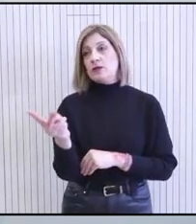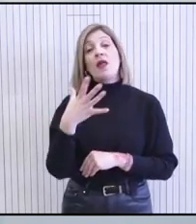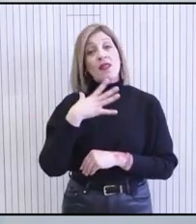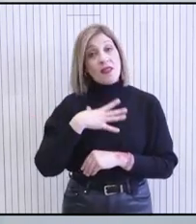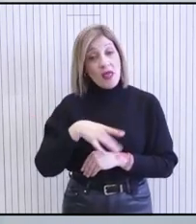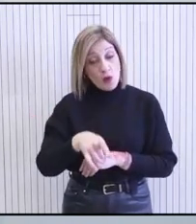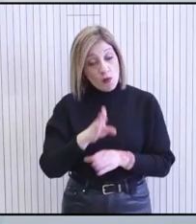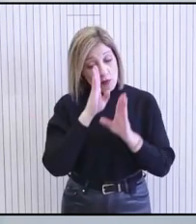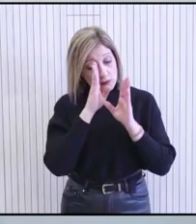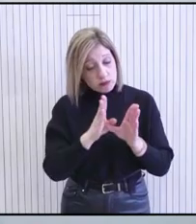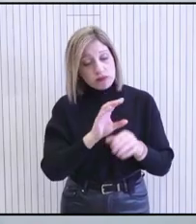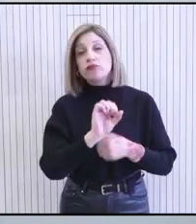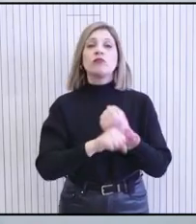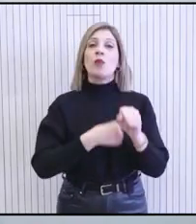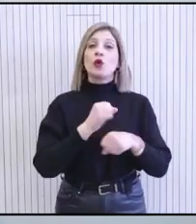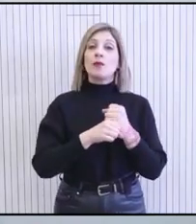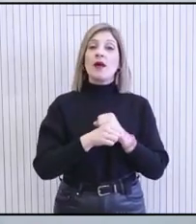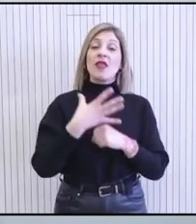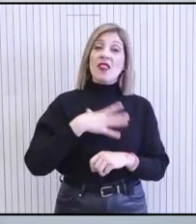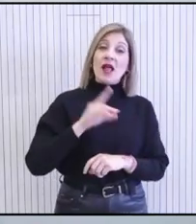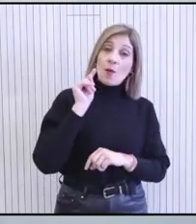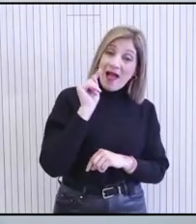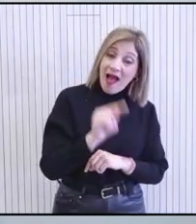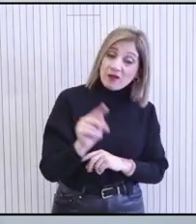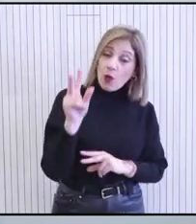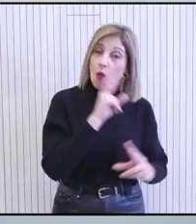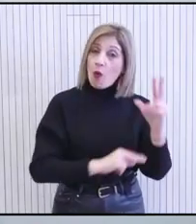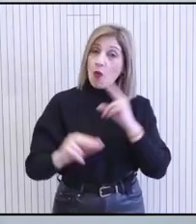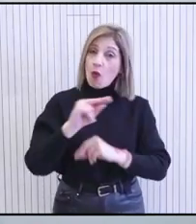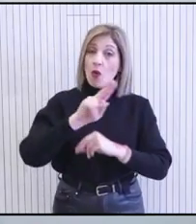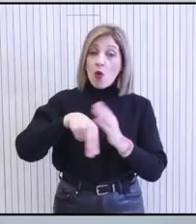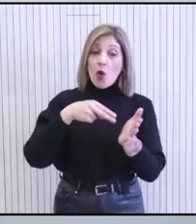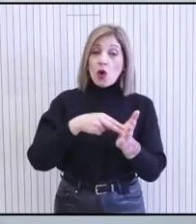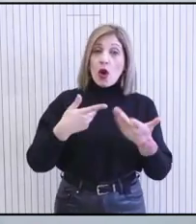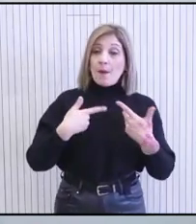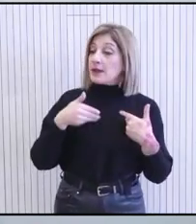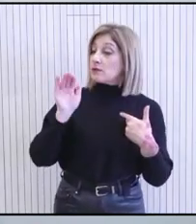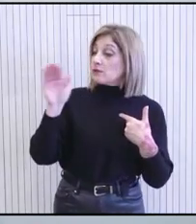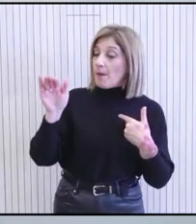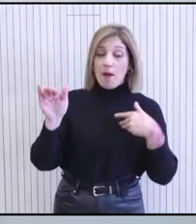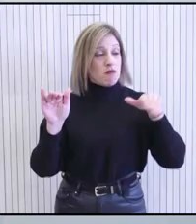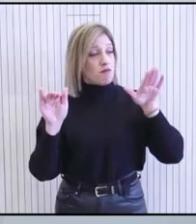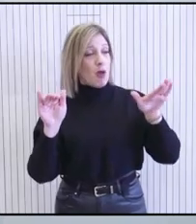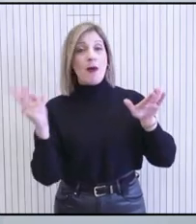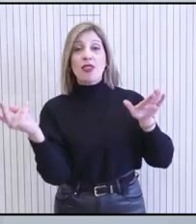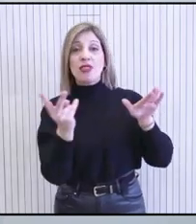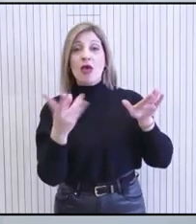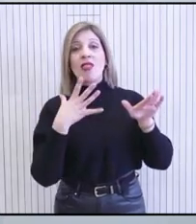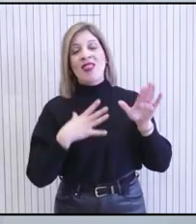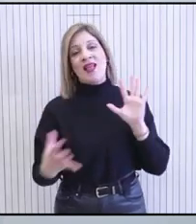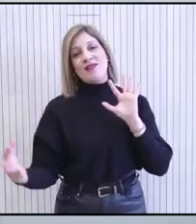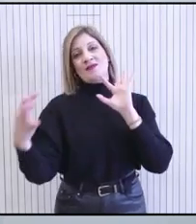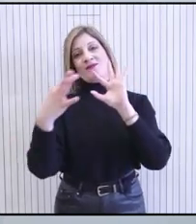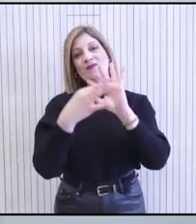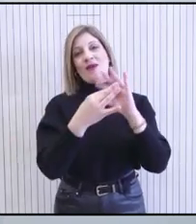θέλουμε σε αυτή την προσπάθεια, σε αυτόν τον διαμεσολαβητικό ρόλο που έχουμε, να καλέσουμε για ακόμα μια φορά να τηρηθεί εκείνη η